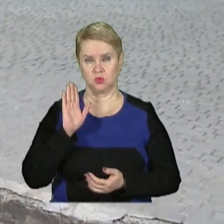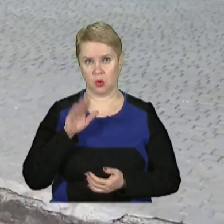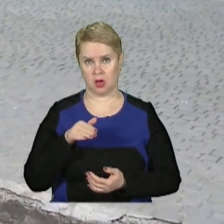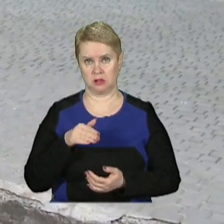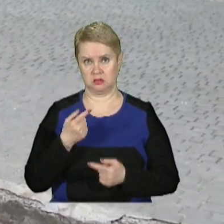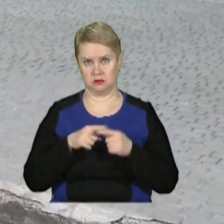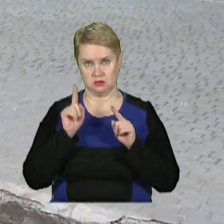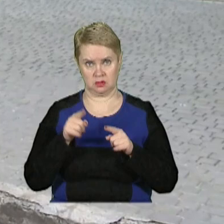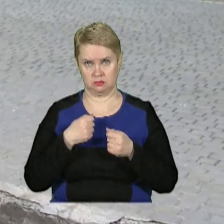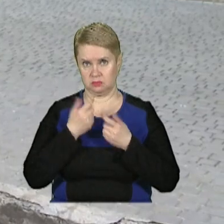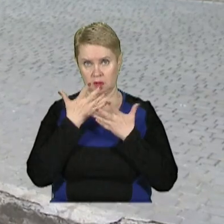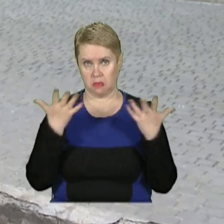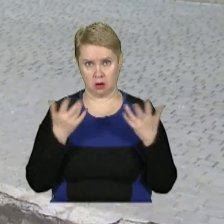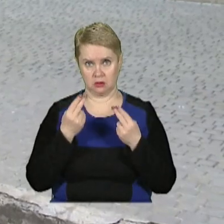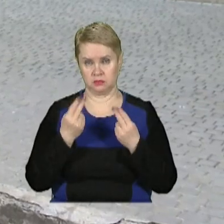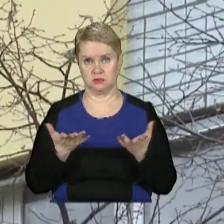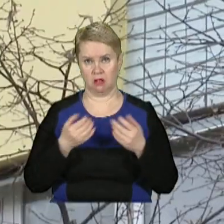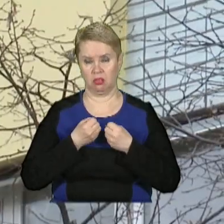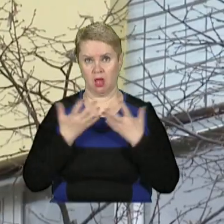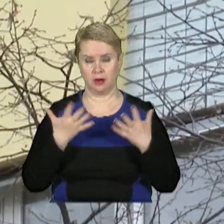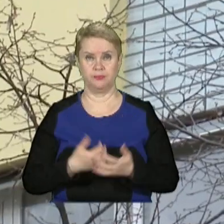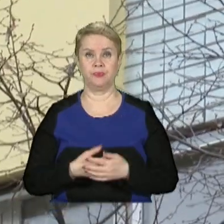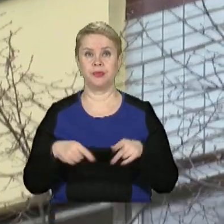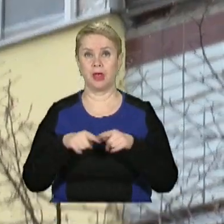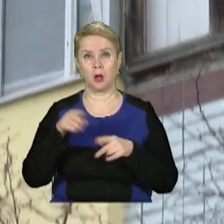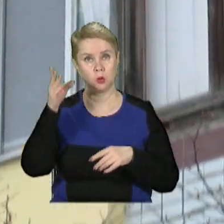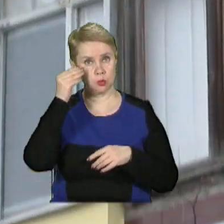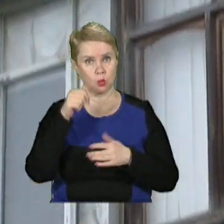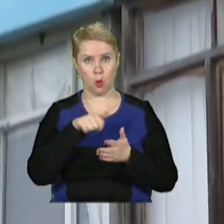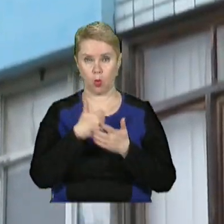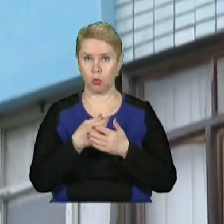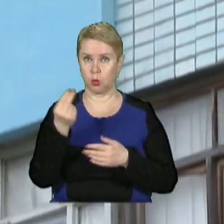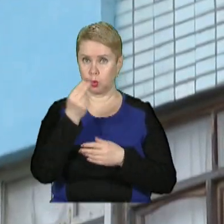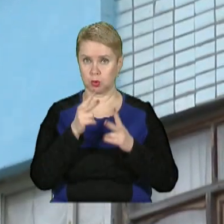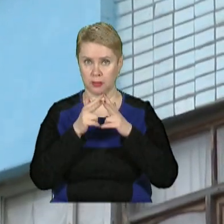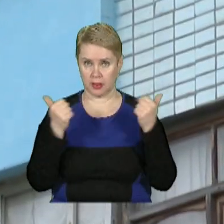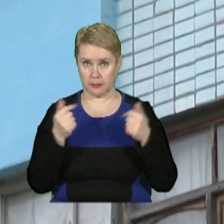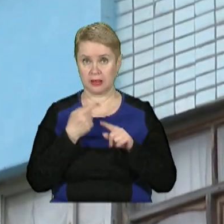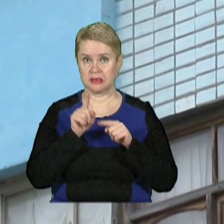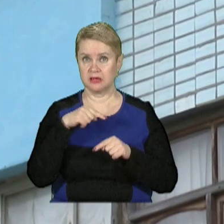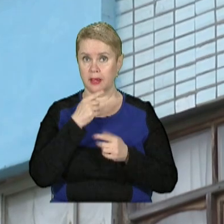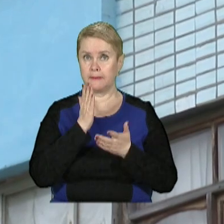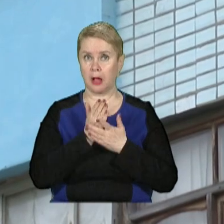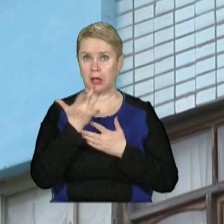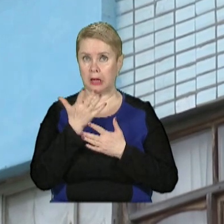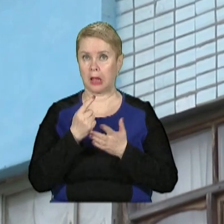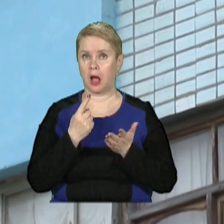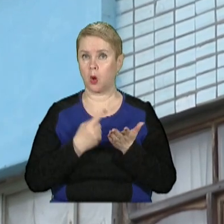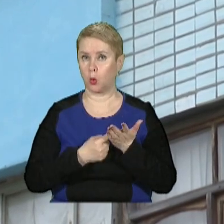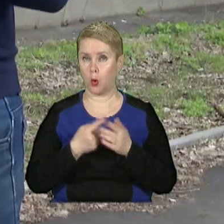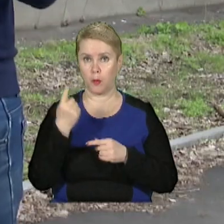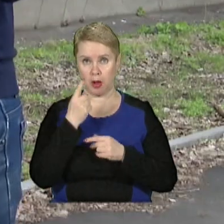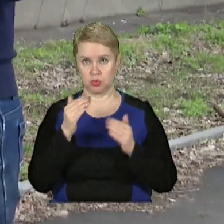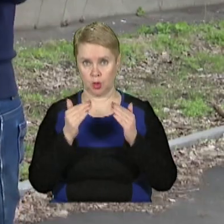Ну, а це я навіть його не бачила, він такий яркий. Такої ж думки і головний художник Дніпра на це, каже, має кілька аргументів.